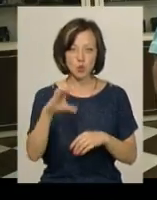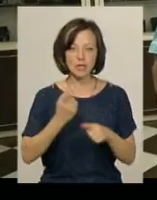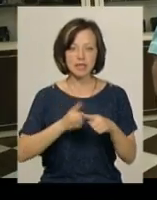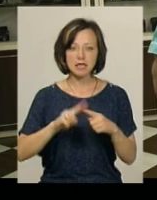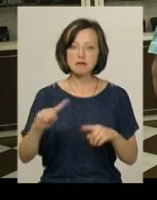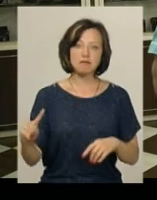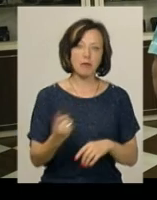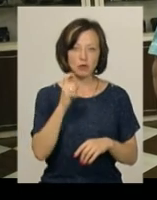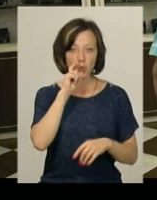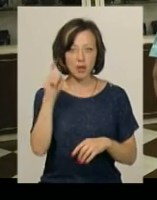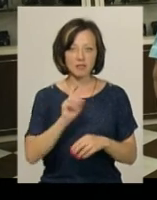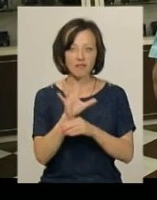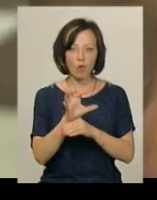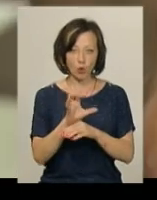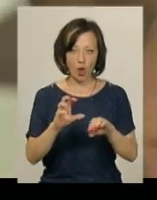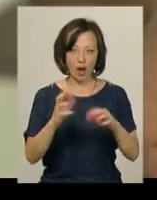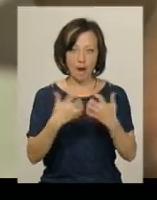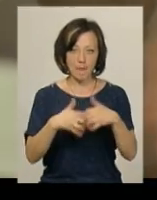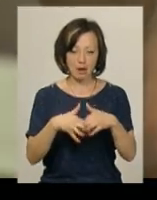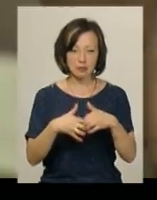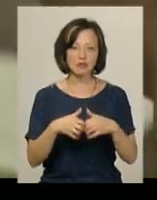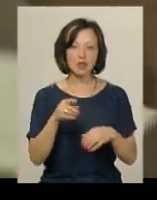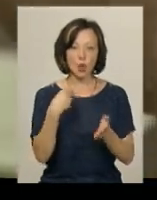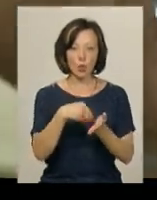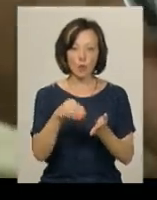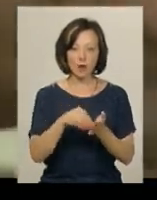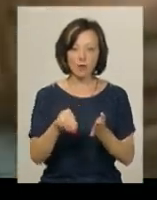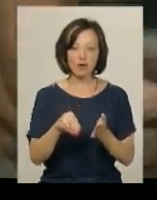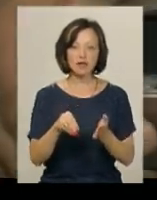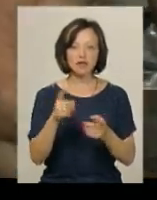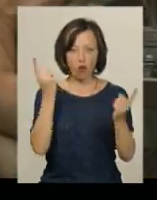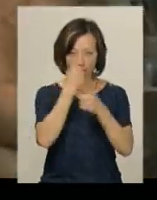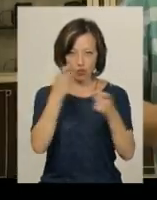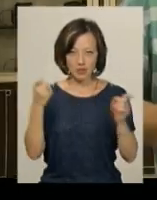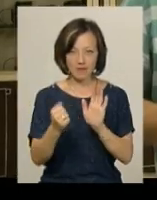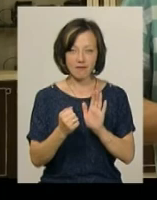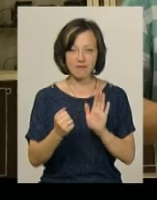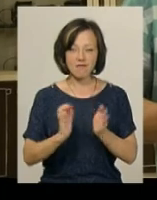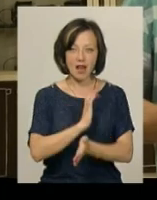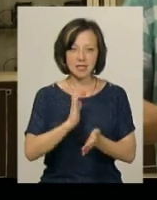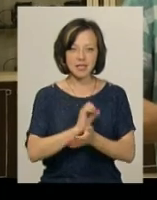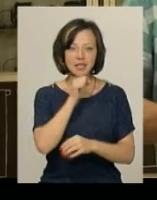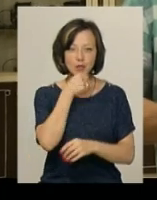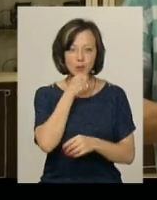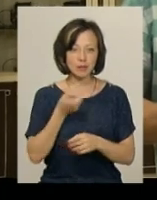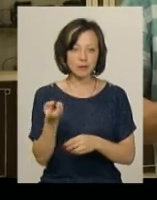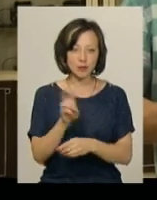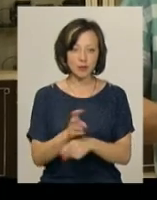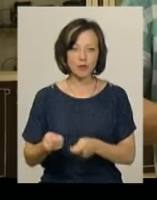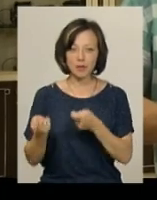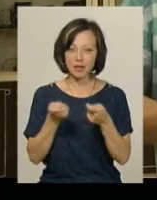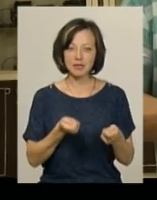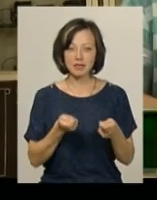один з перших українських фотоапаратів. Костянтин Жданов купив його за оголошенням газетів. Дідусь прийшов і приніс фотоапарат